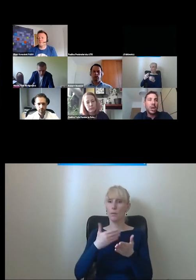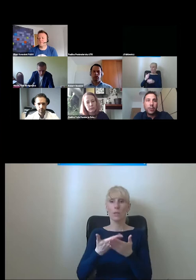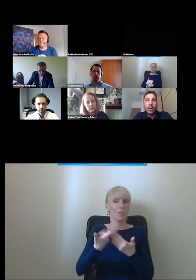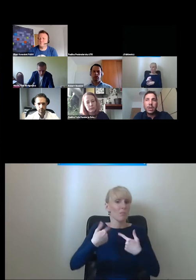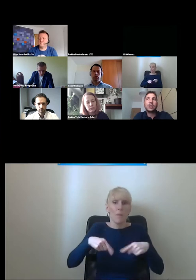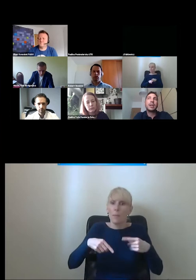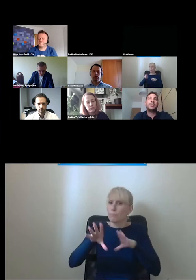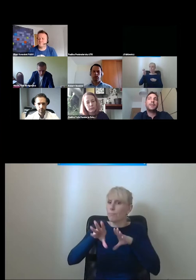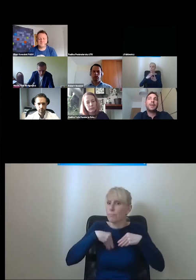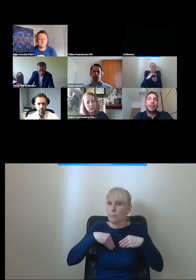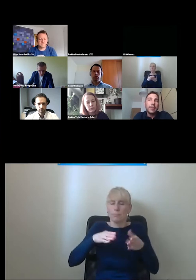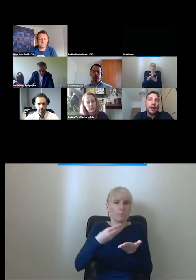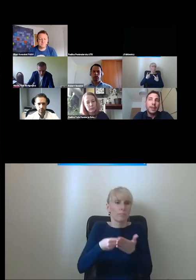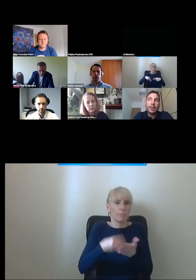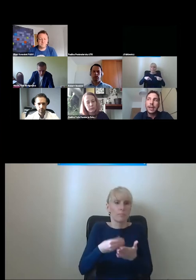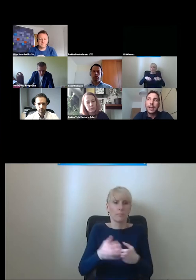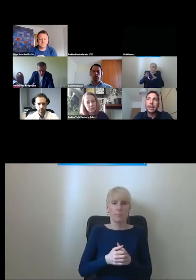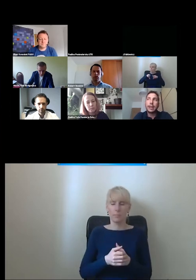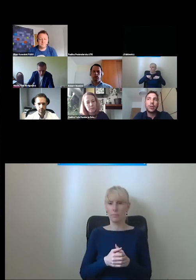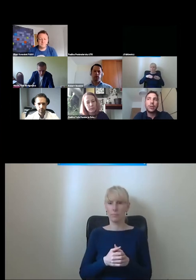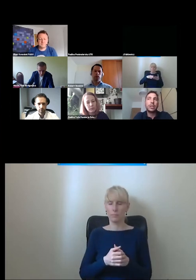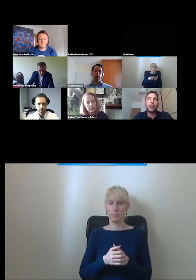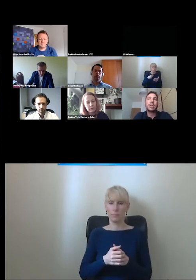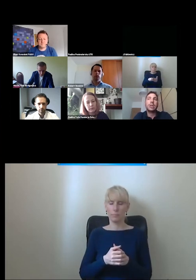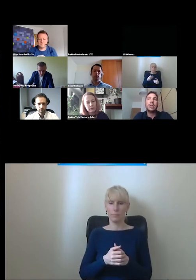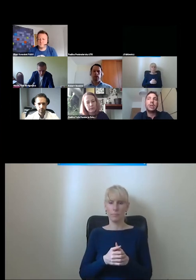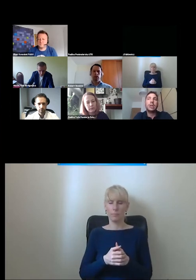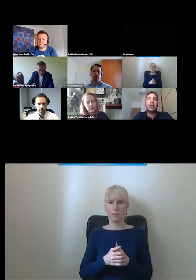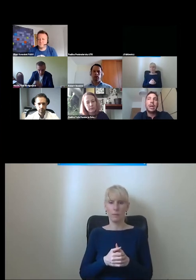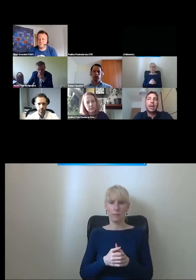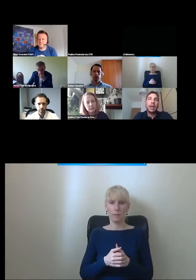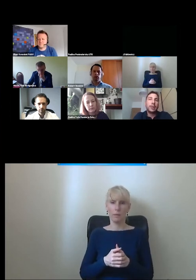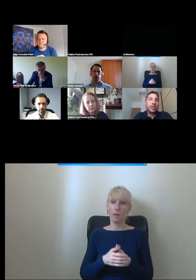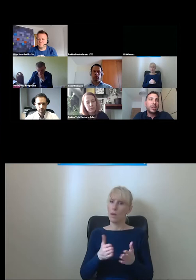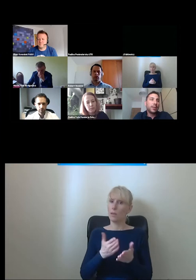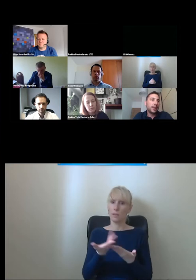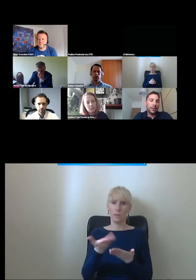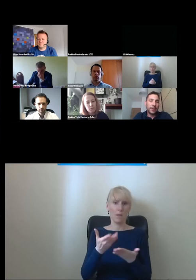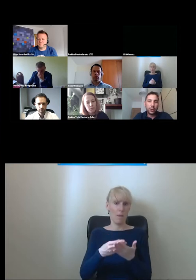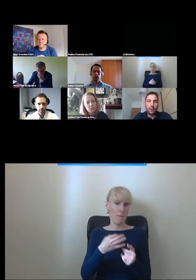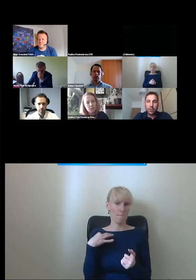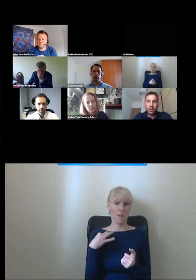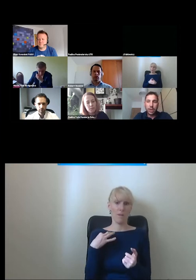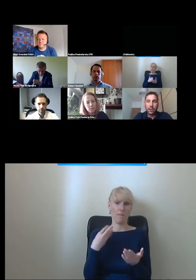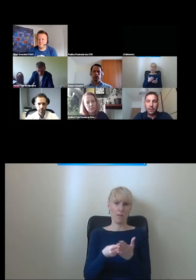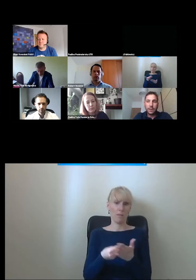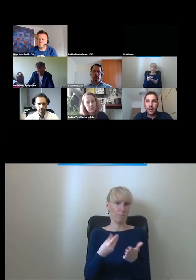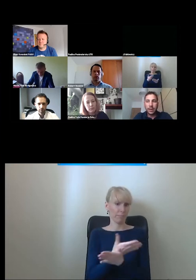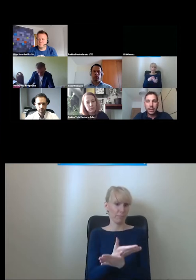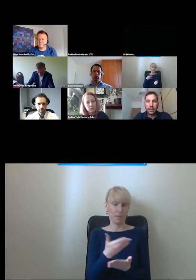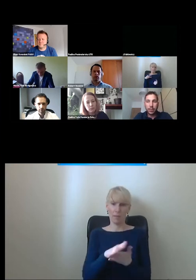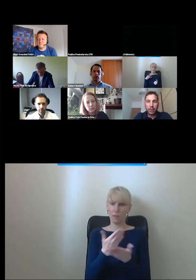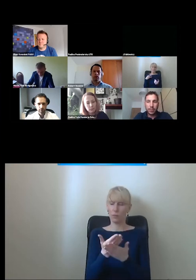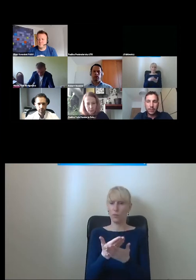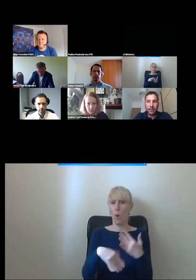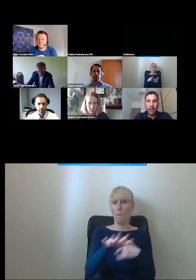były nie do zaakceptowania, nawet dla stolicy Polski, a tym bardziej dla prywatnych inwestorów, którzy mieli w